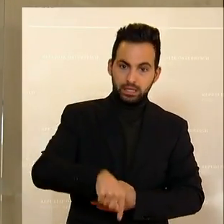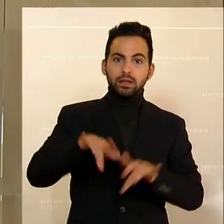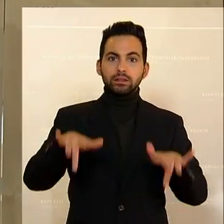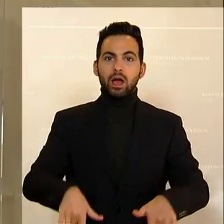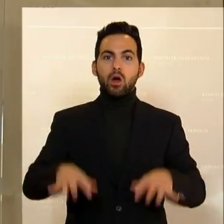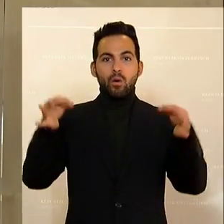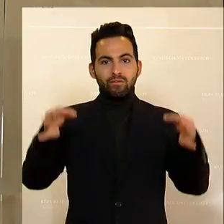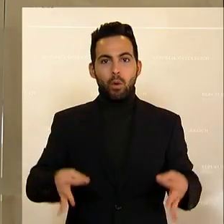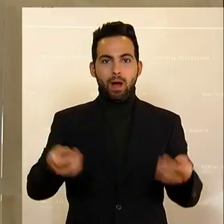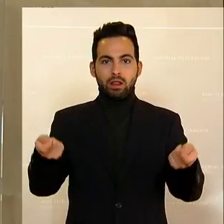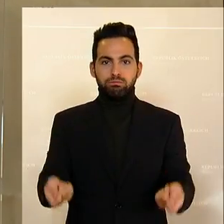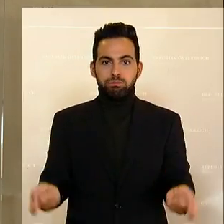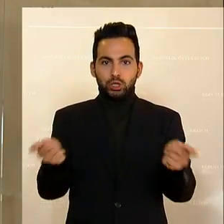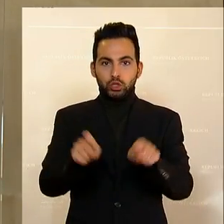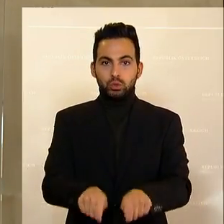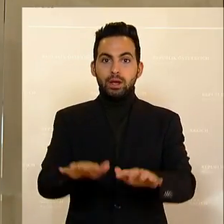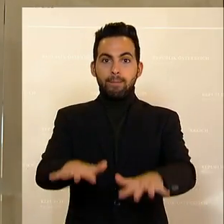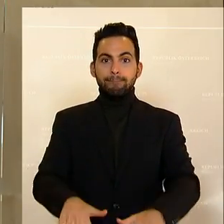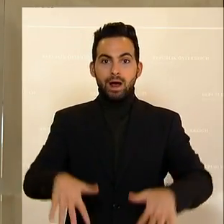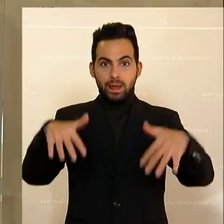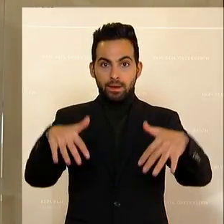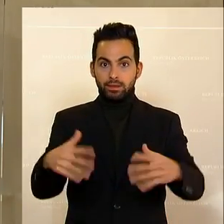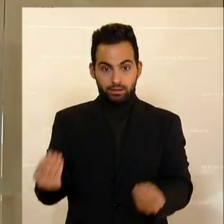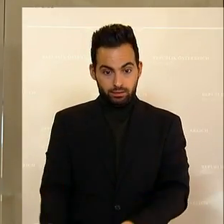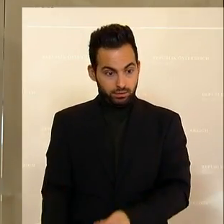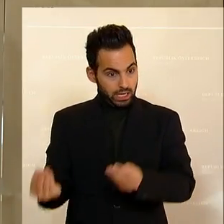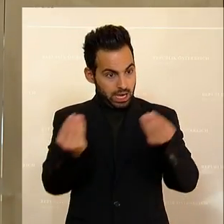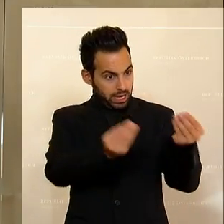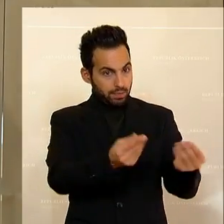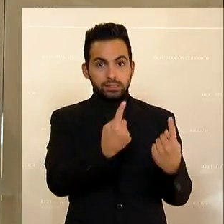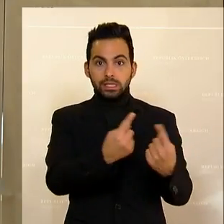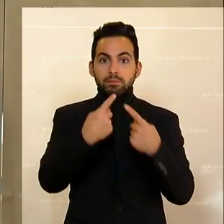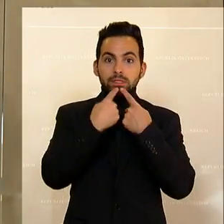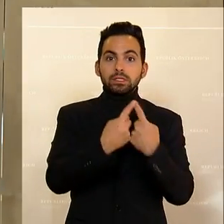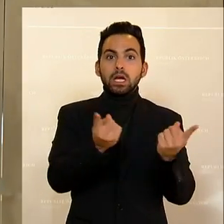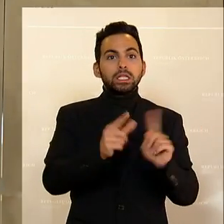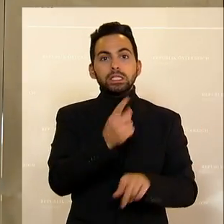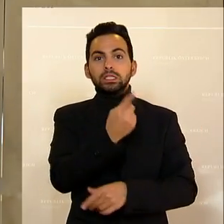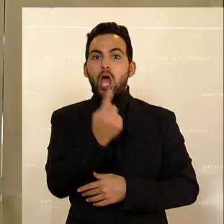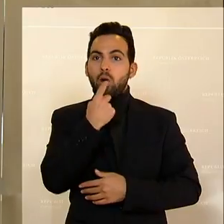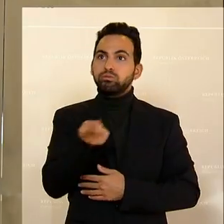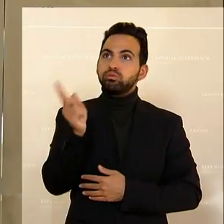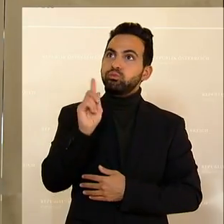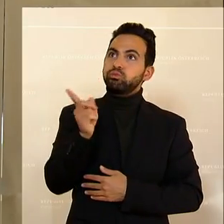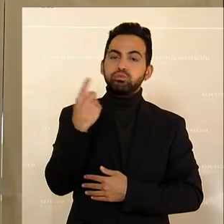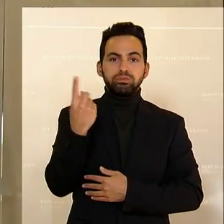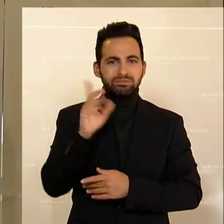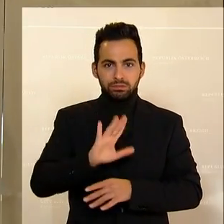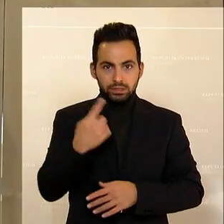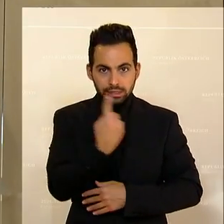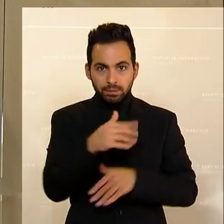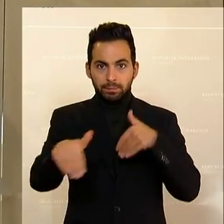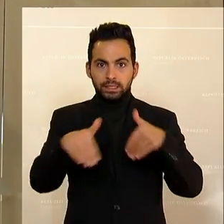formalen Beschluss des Parlaments gegeben hat. Das ist nicht beliebig, sondern daran ist die